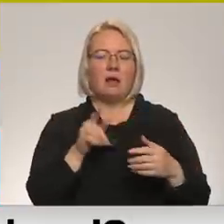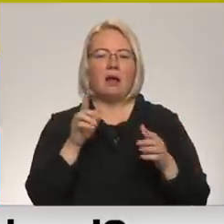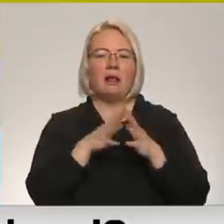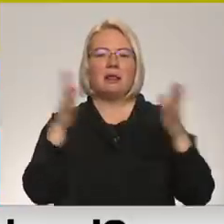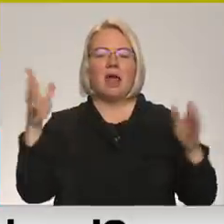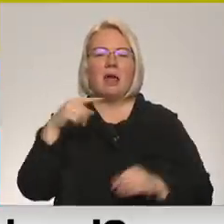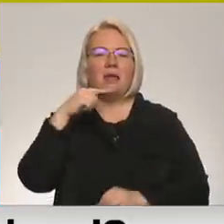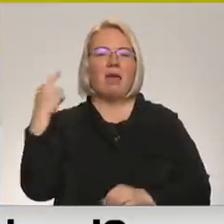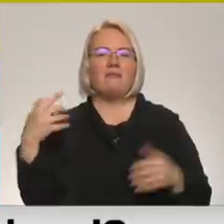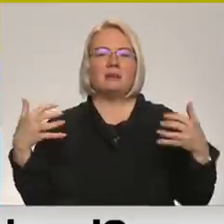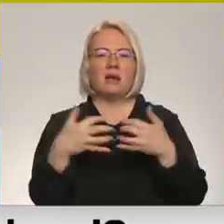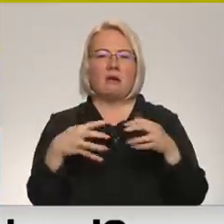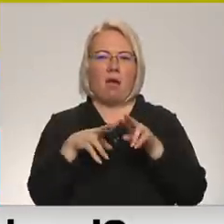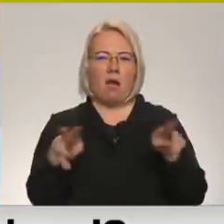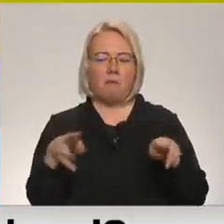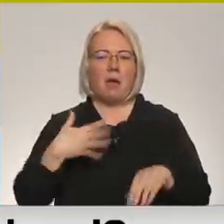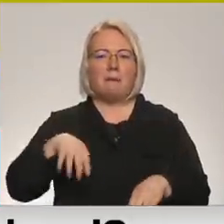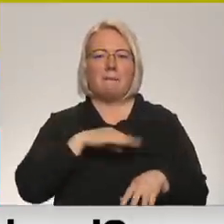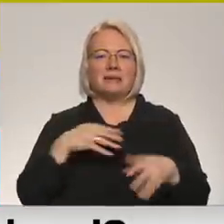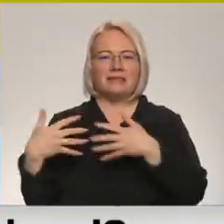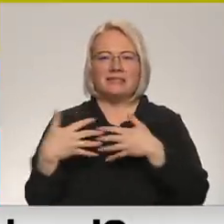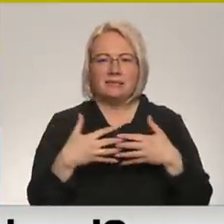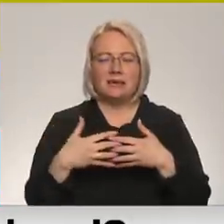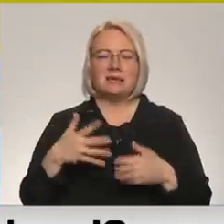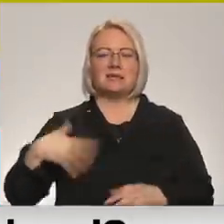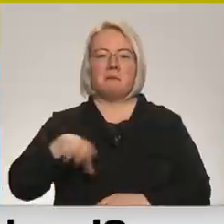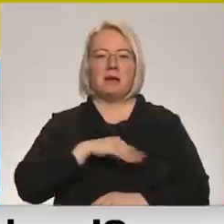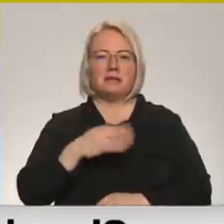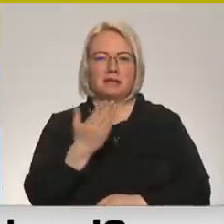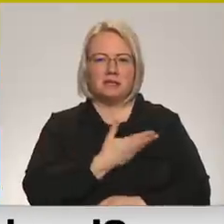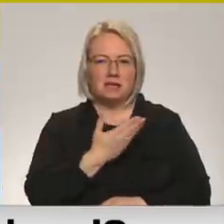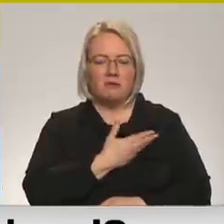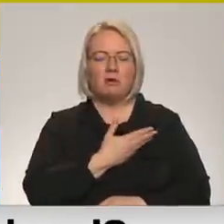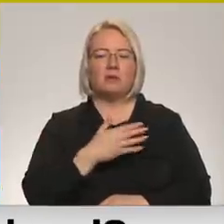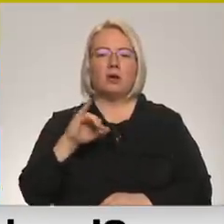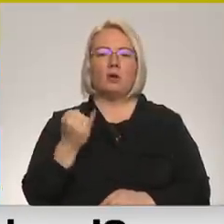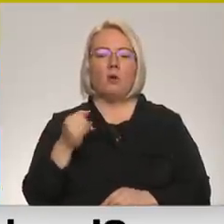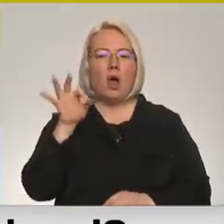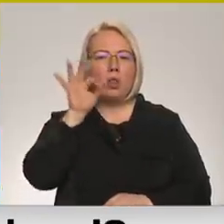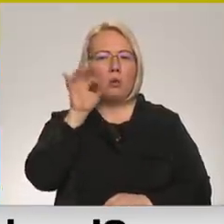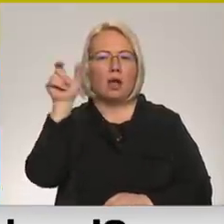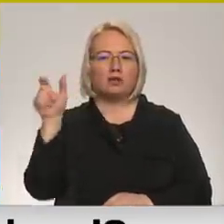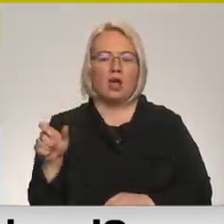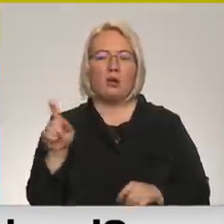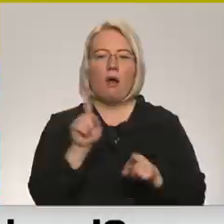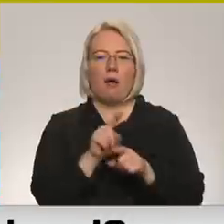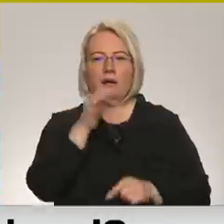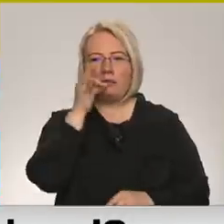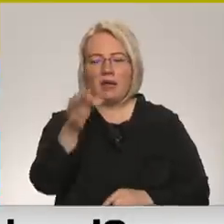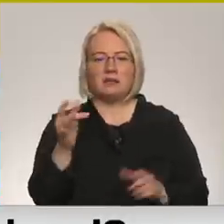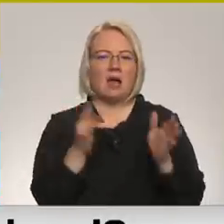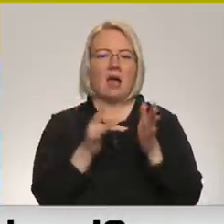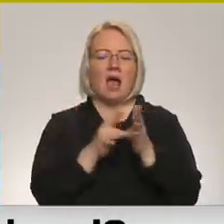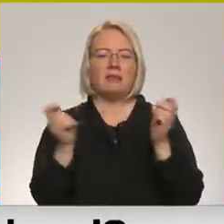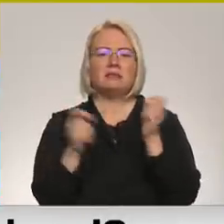izmērāka. Mēs izcīnīsim, mēs izdzīvosim. Principā Lukašenko ir arī teicis, ka kāds tur sankcijas,